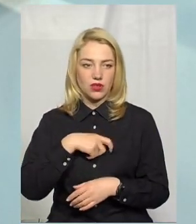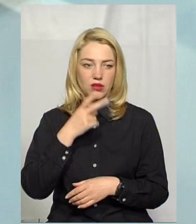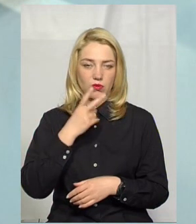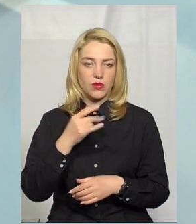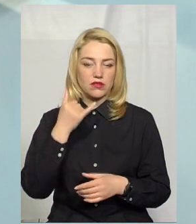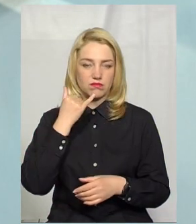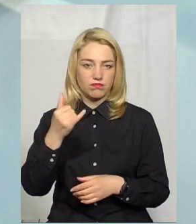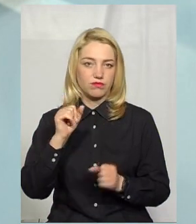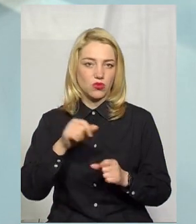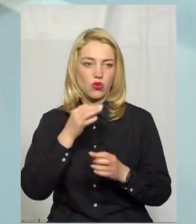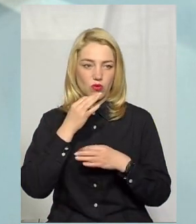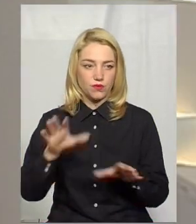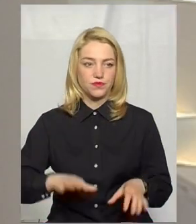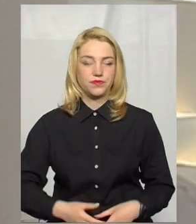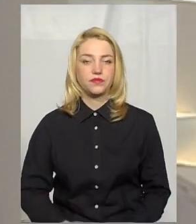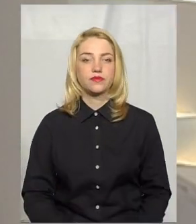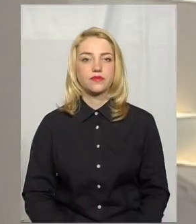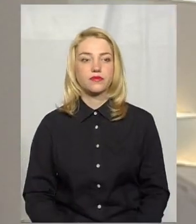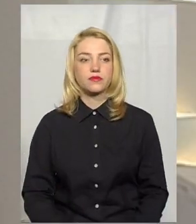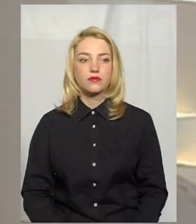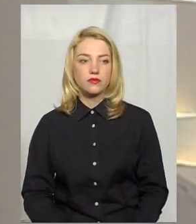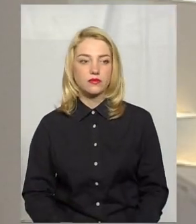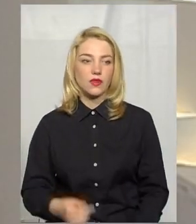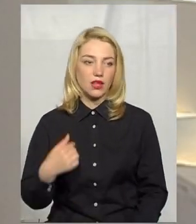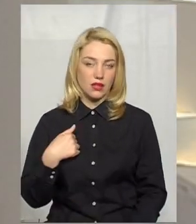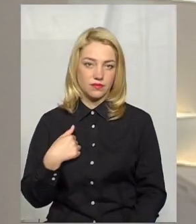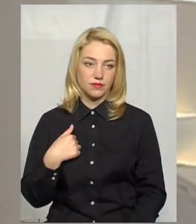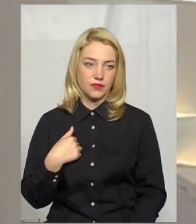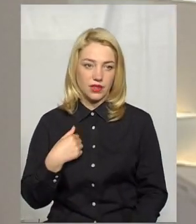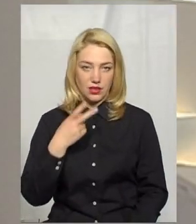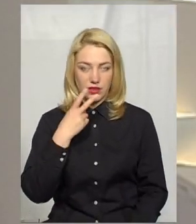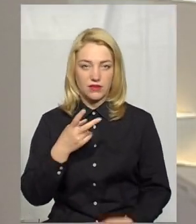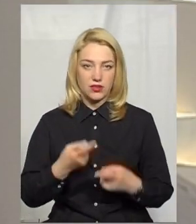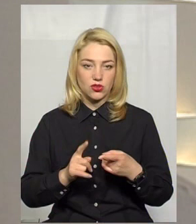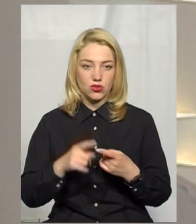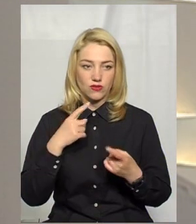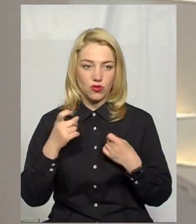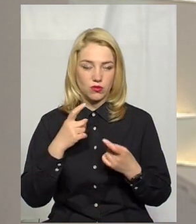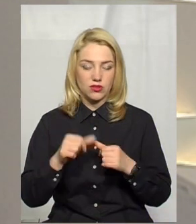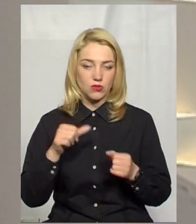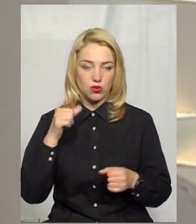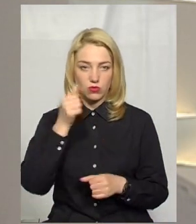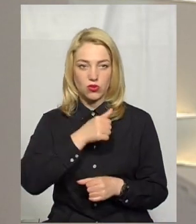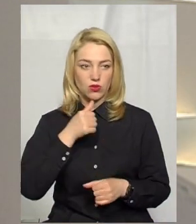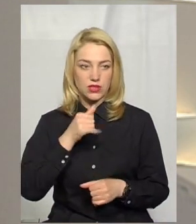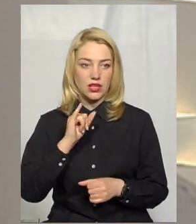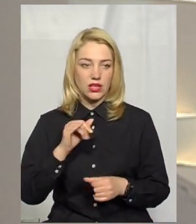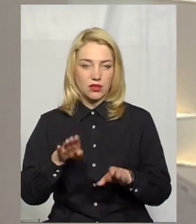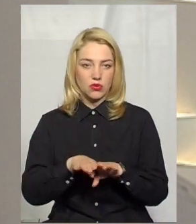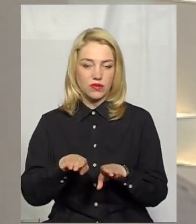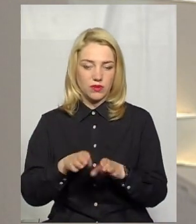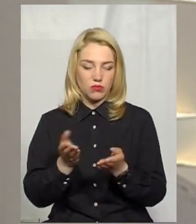як можна сконтактувати з цими депутатами. Я дивилася цю інформацію минулого року і